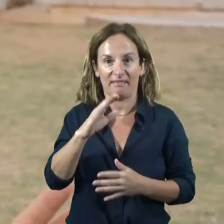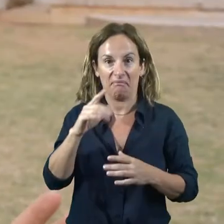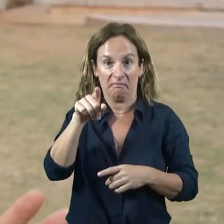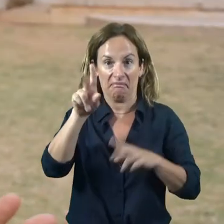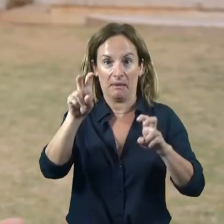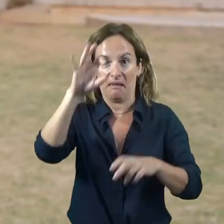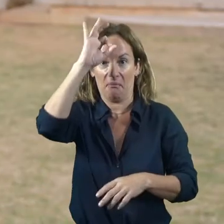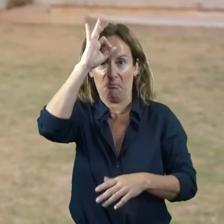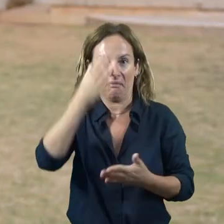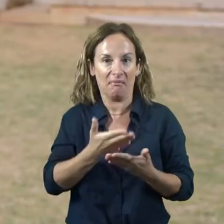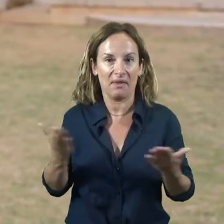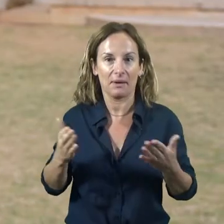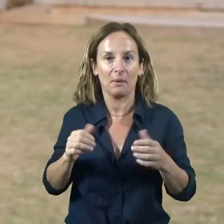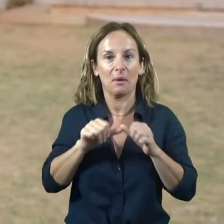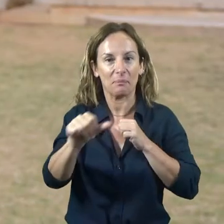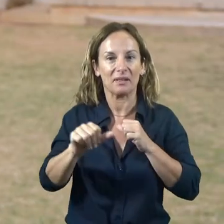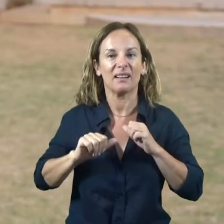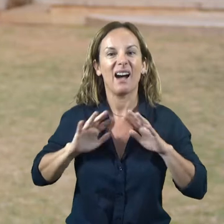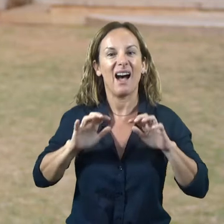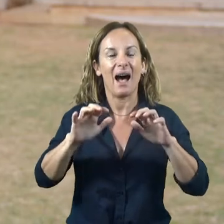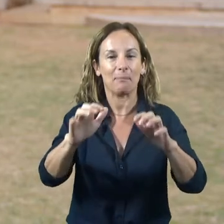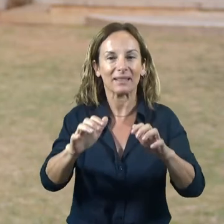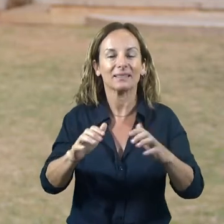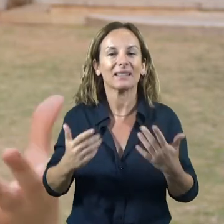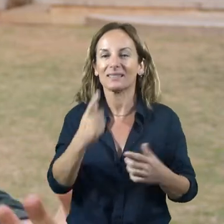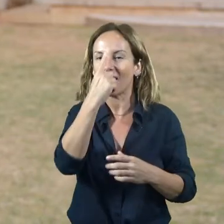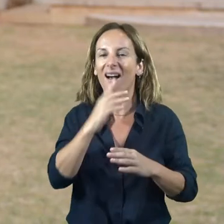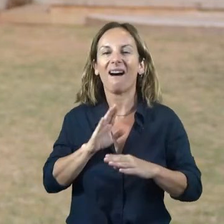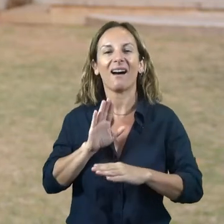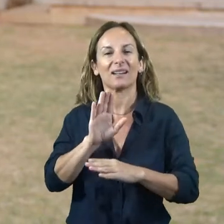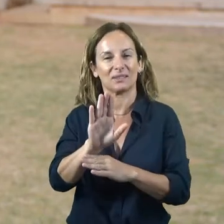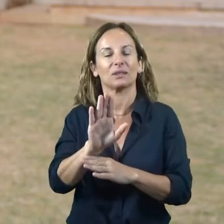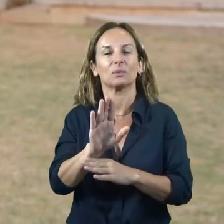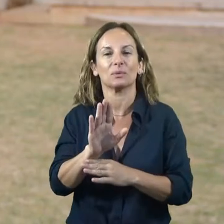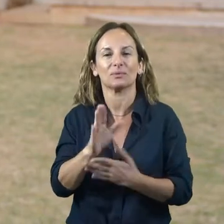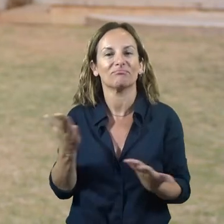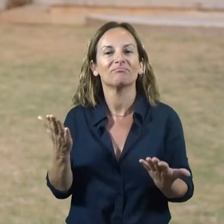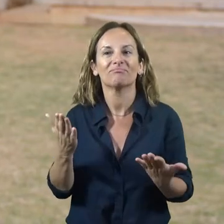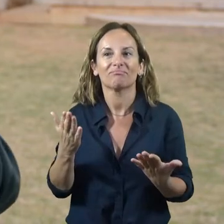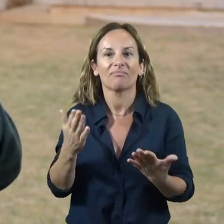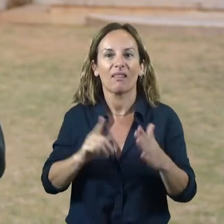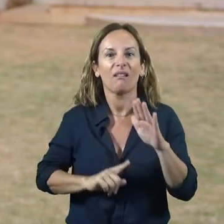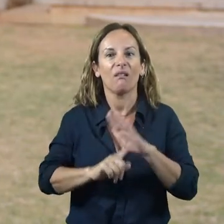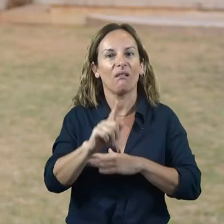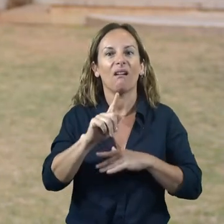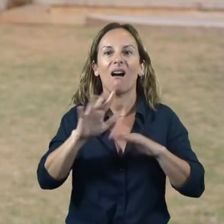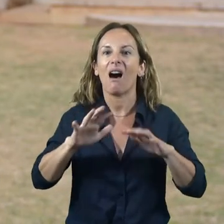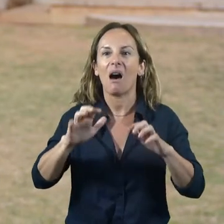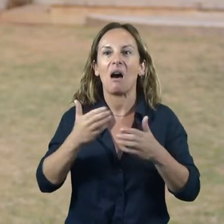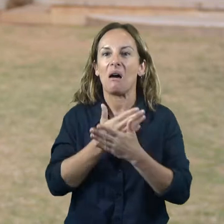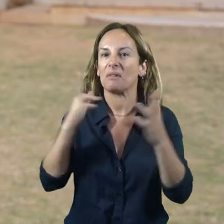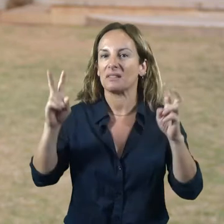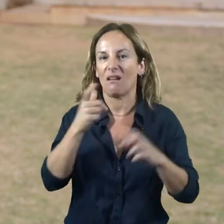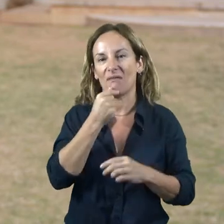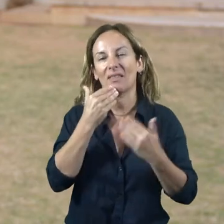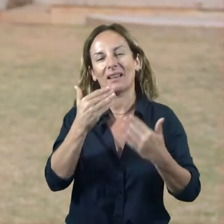reconèixer que no en saps i a partir d'aquí aprendre coses noves. És una actitud davant de les coses que dona una capa per sobre a